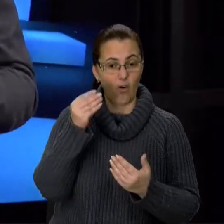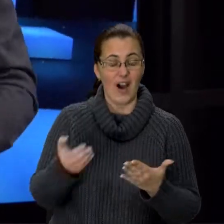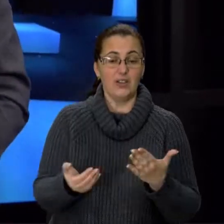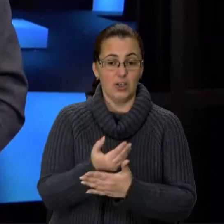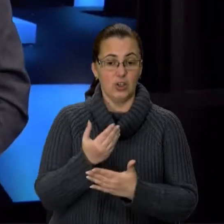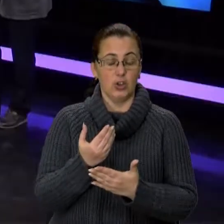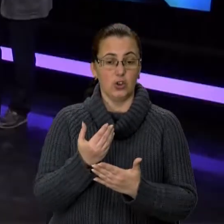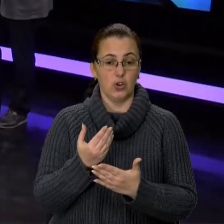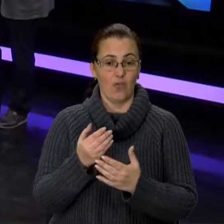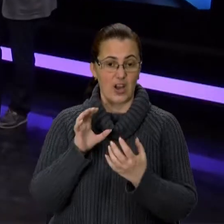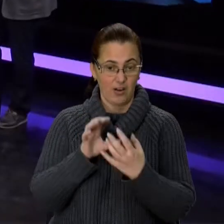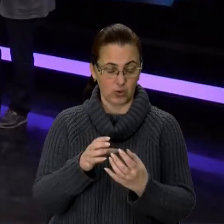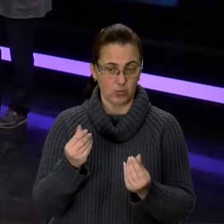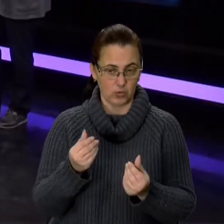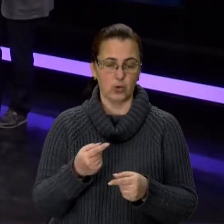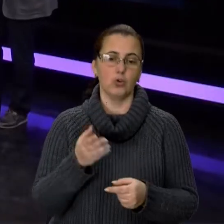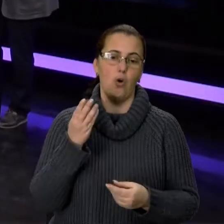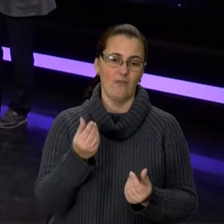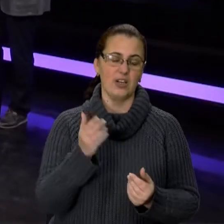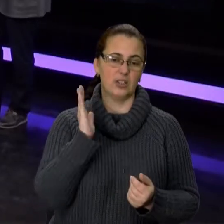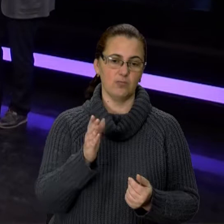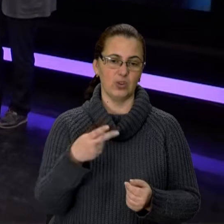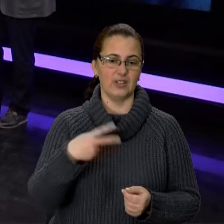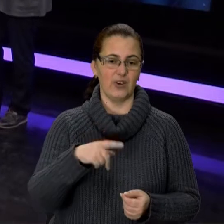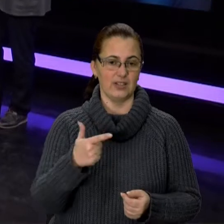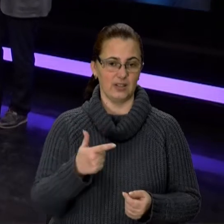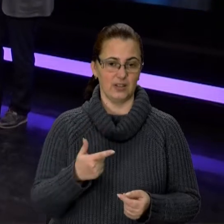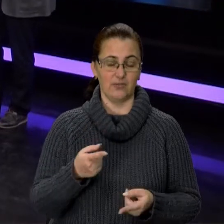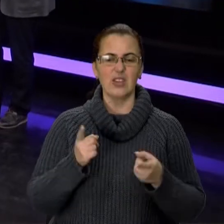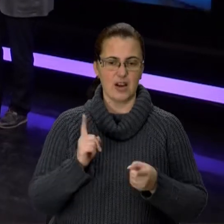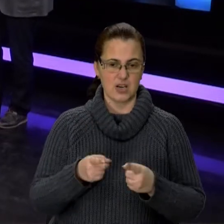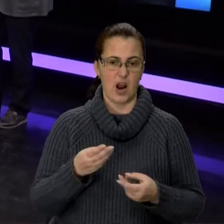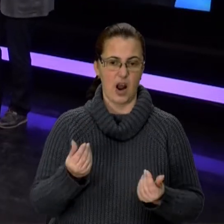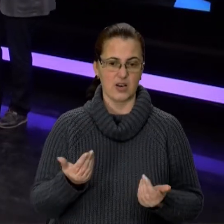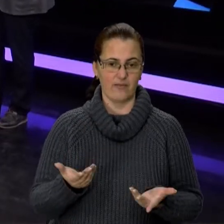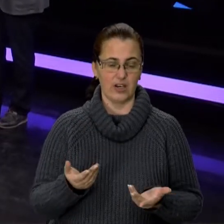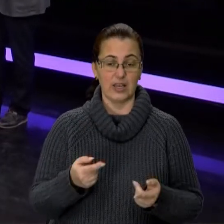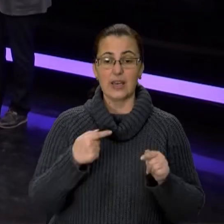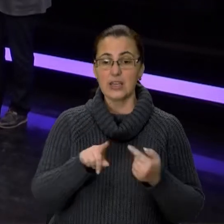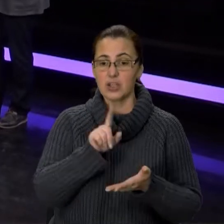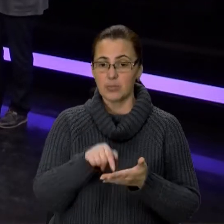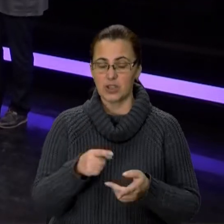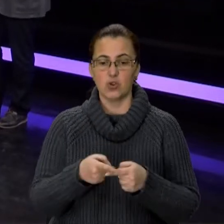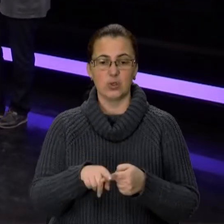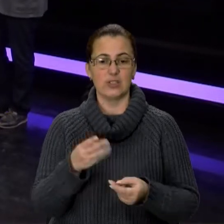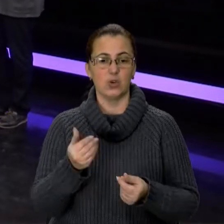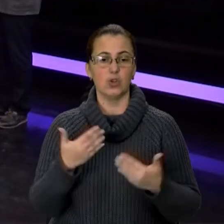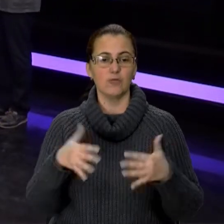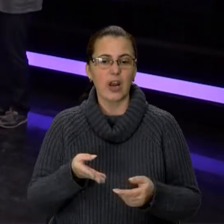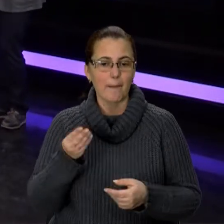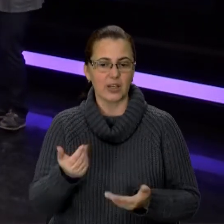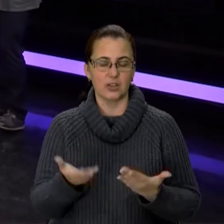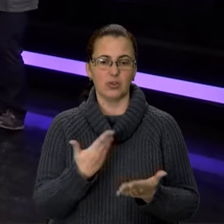вартість буде поза 20 гривень. Це і оптимально ця вартість, яка коштує. Інше питання – ці гроші вже платять. Якщо ви візьмете,